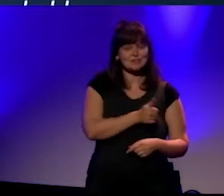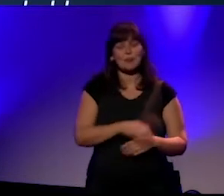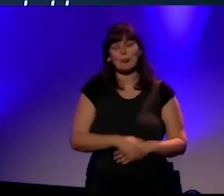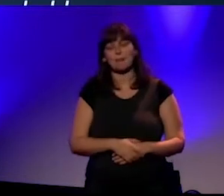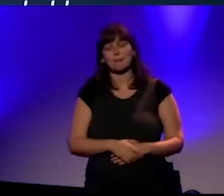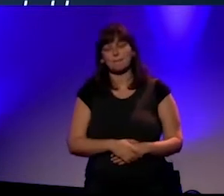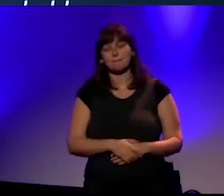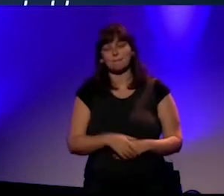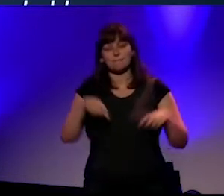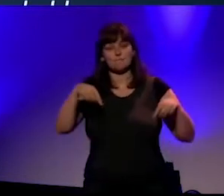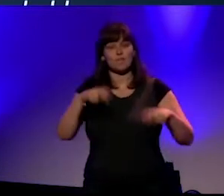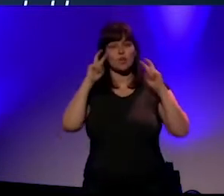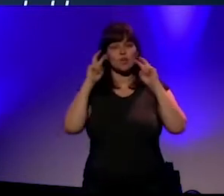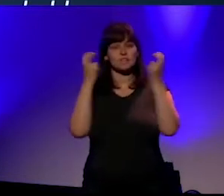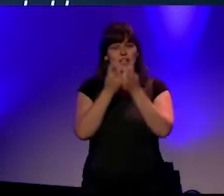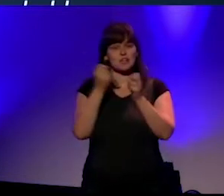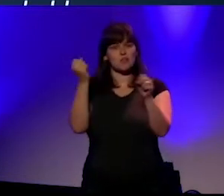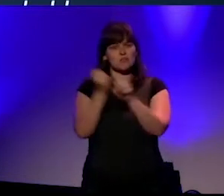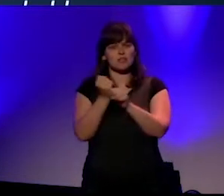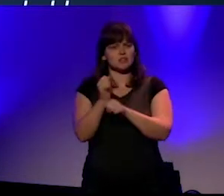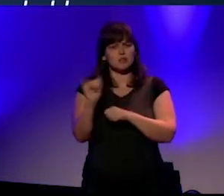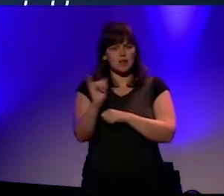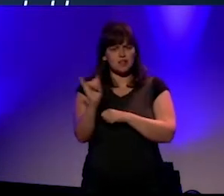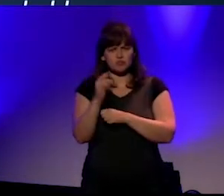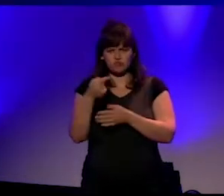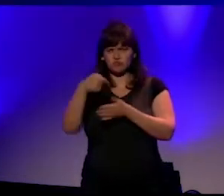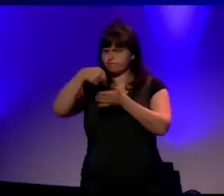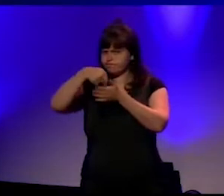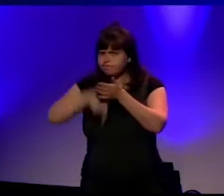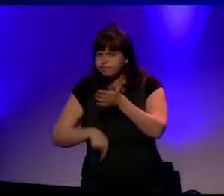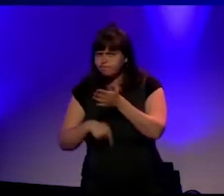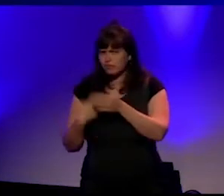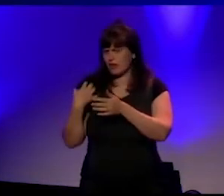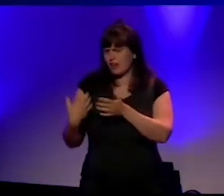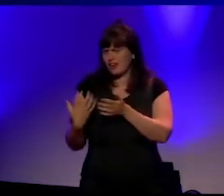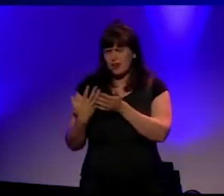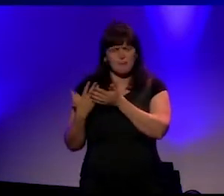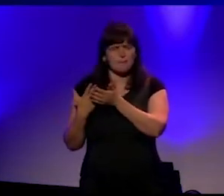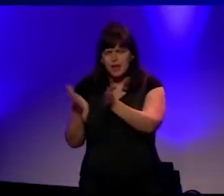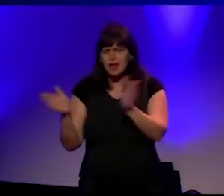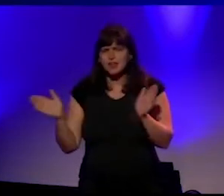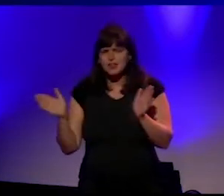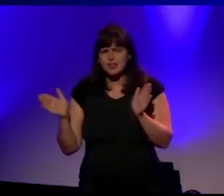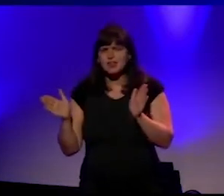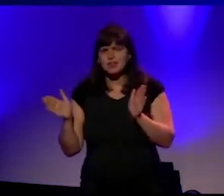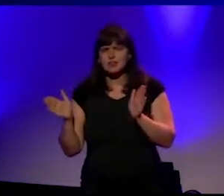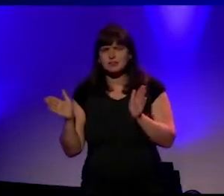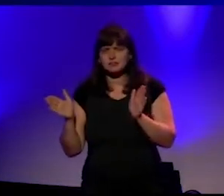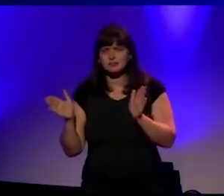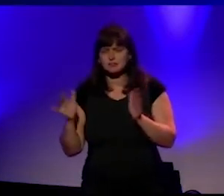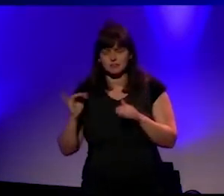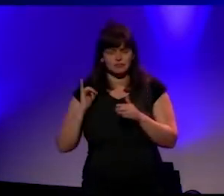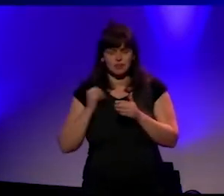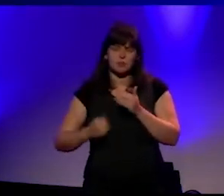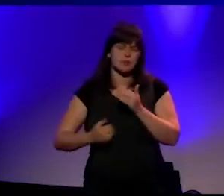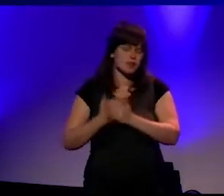De opdracht van deze universiteit is heel erg diep, rijk, breed. En telkens opnieuw, en dat is de